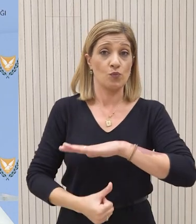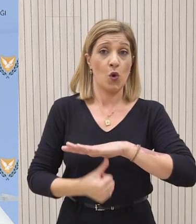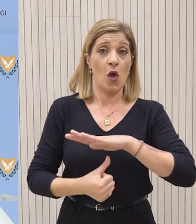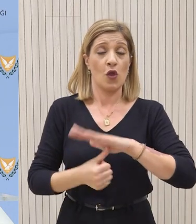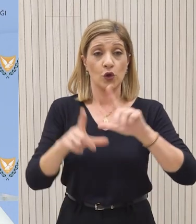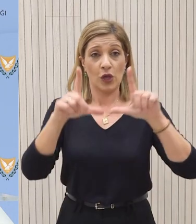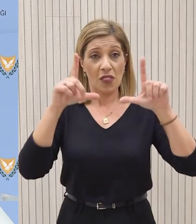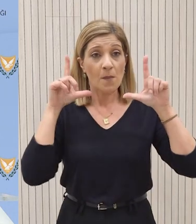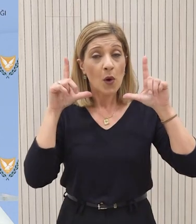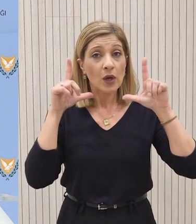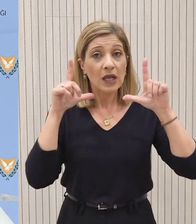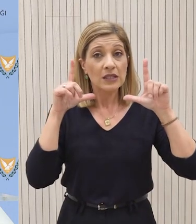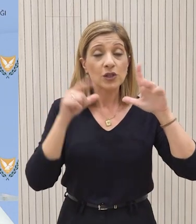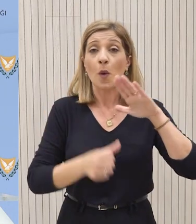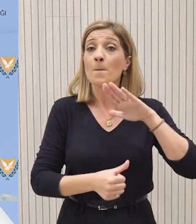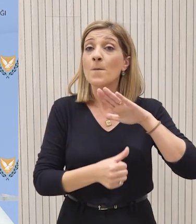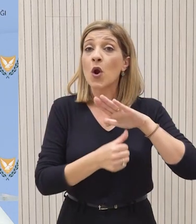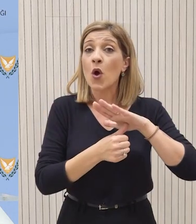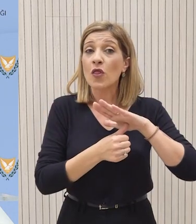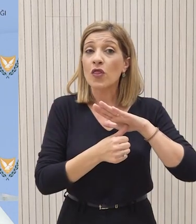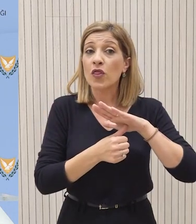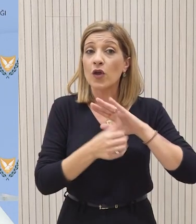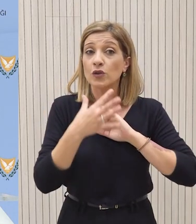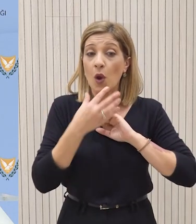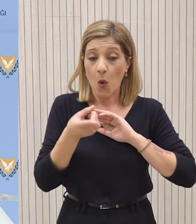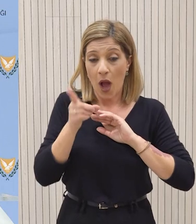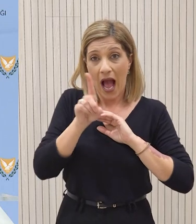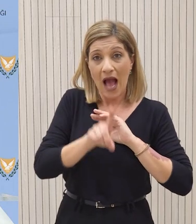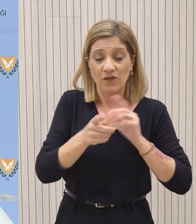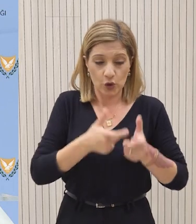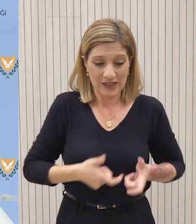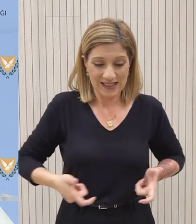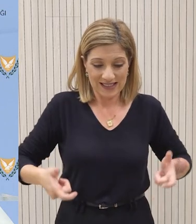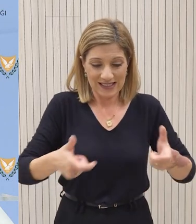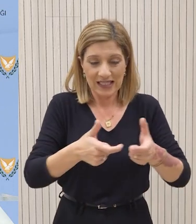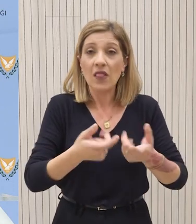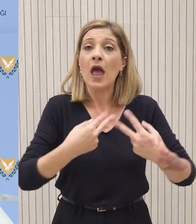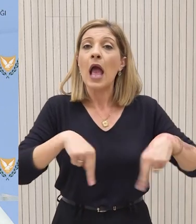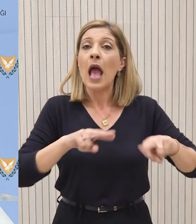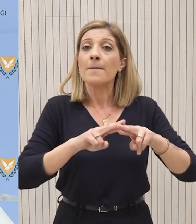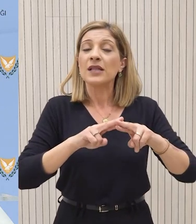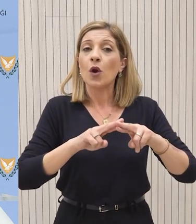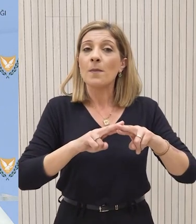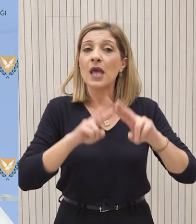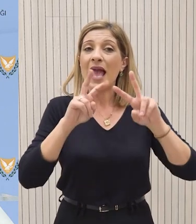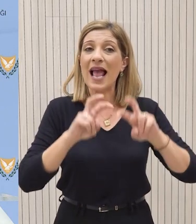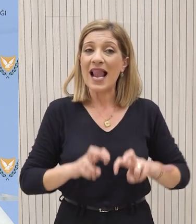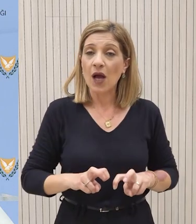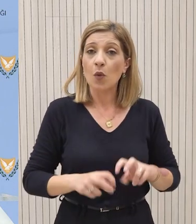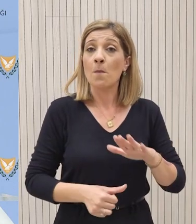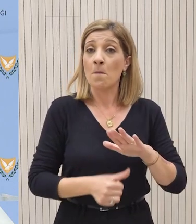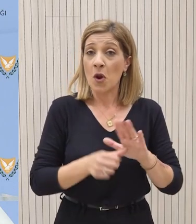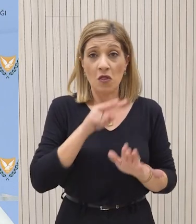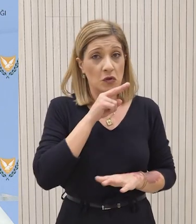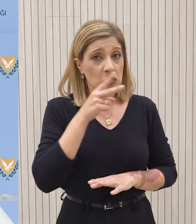Αναμένεται ότι ο Πρόεδρος της Δημοκρατίας ενώξει της αυριανής συνεδρίας στην Επιτροπή Ελέξης της Βουλής να στείλει